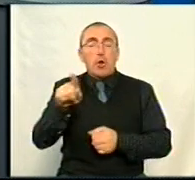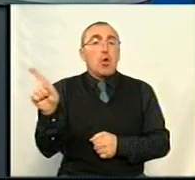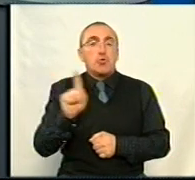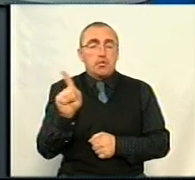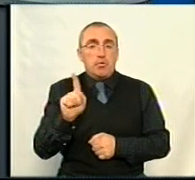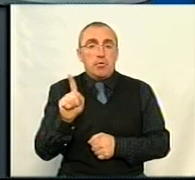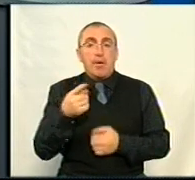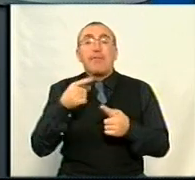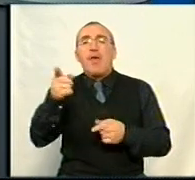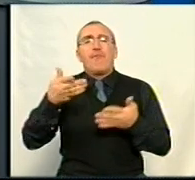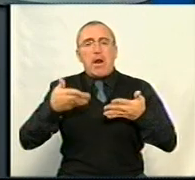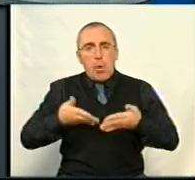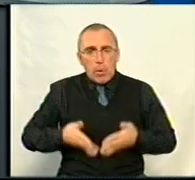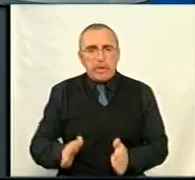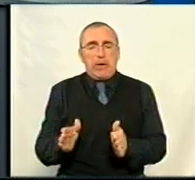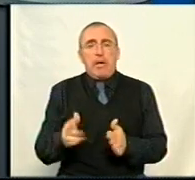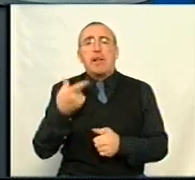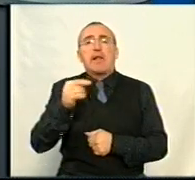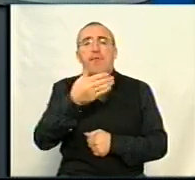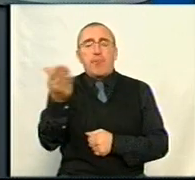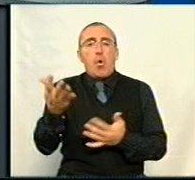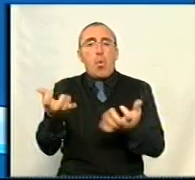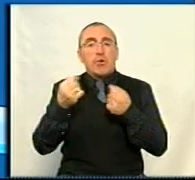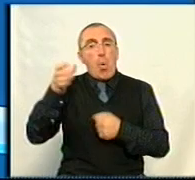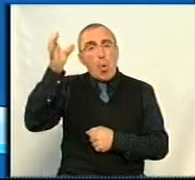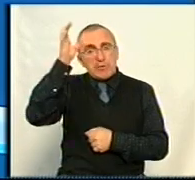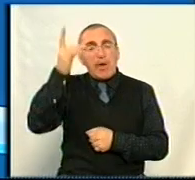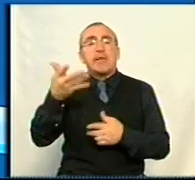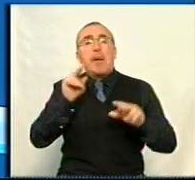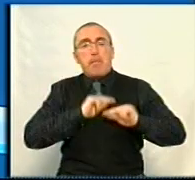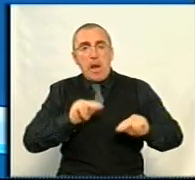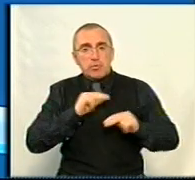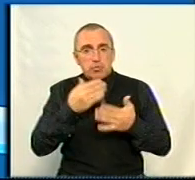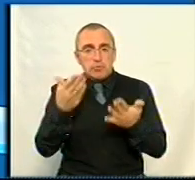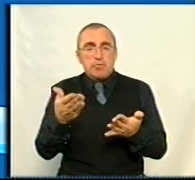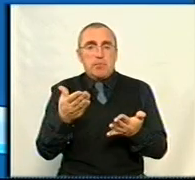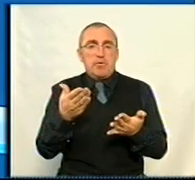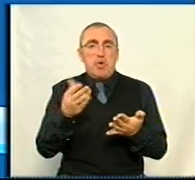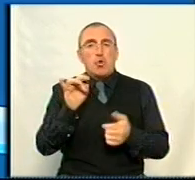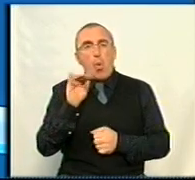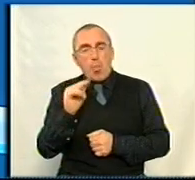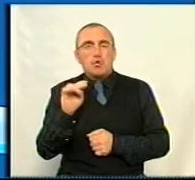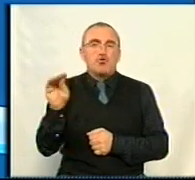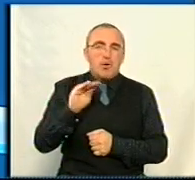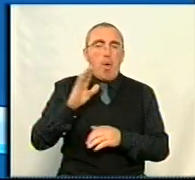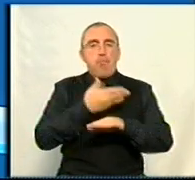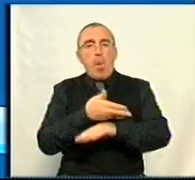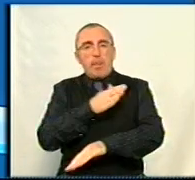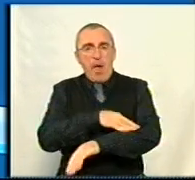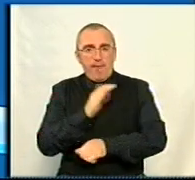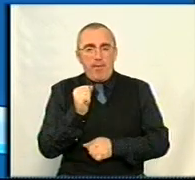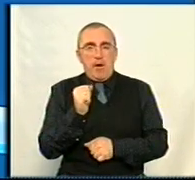де ви народились, де ви отримали освіту, де ви працювали, Старий Самбір, Дрогобич, Львів, Житомир, Полтава.